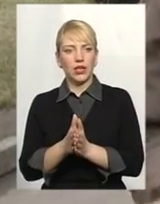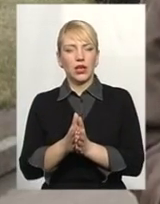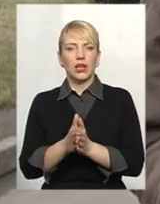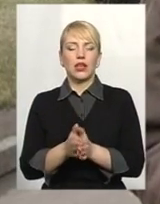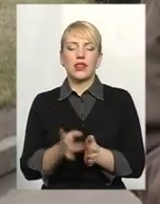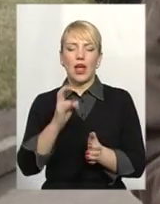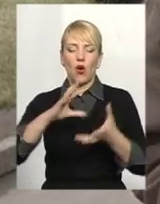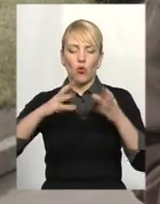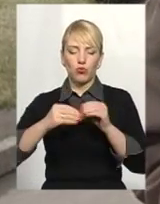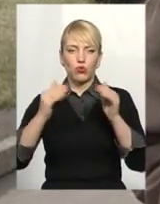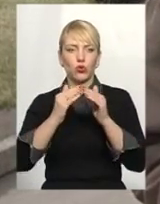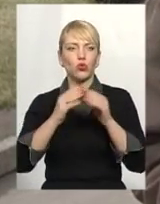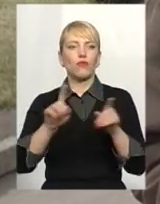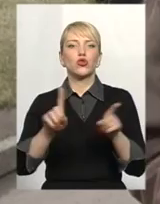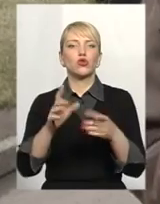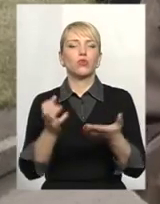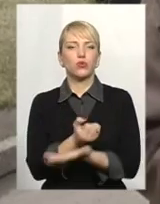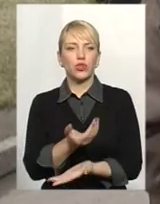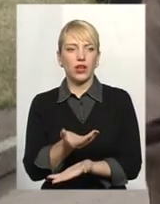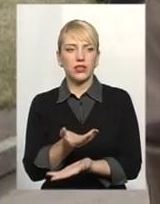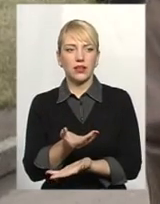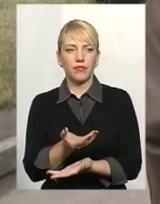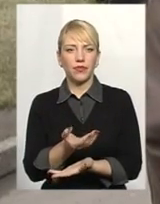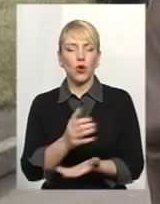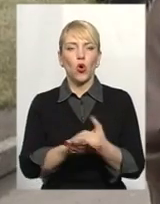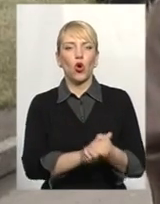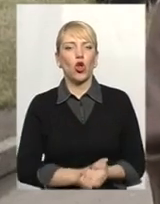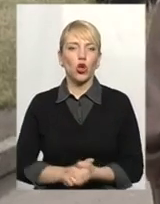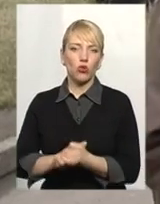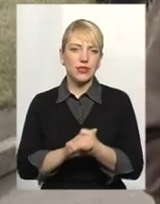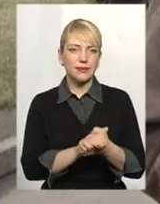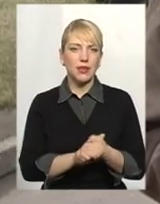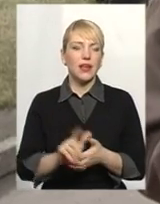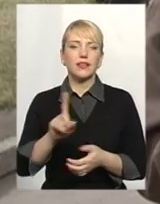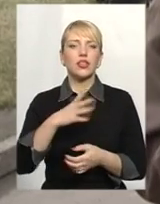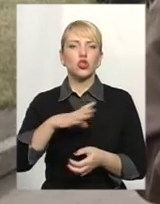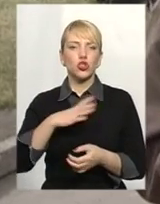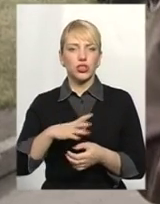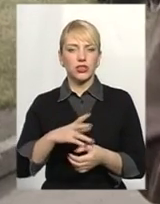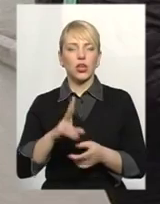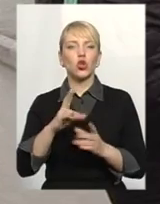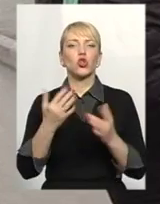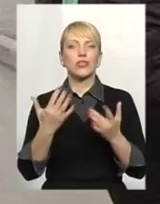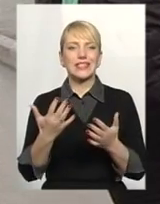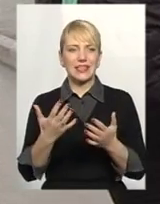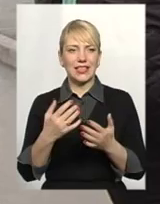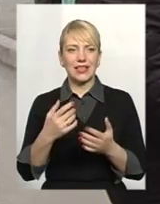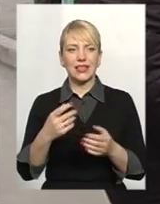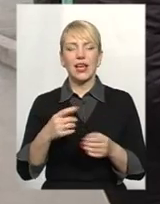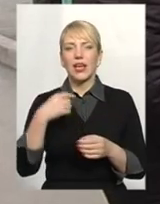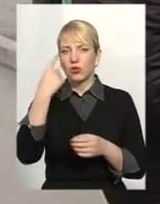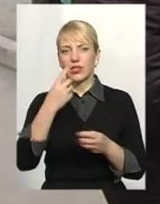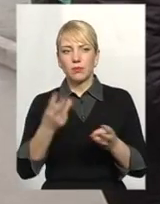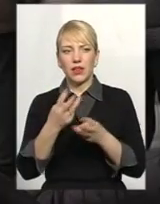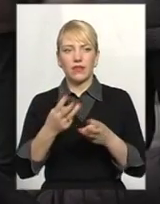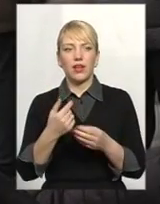Общобудинковий – що виходить? Колгосп. На що чекається? Хтось скільки індивідуально спалив? В одній сім